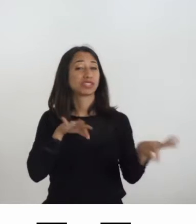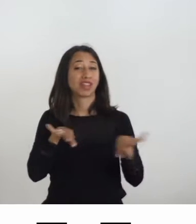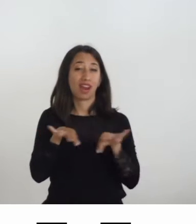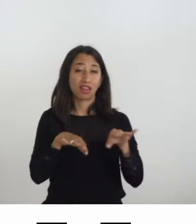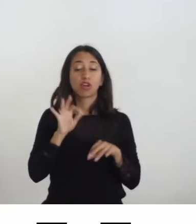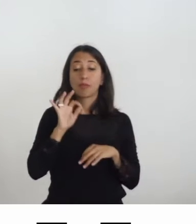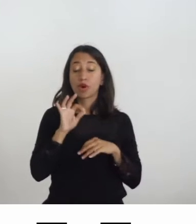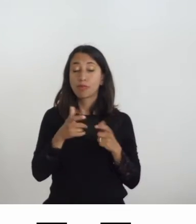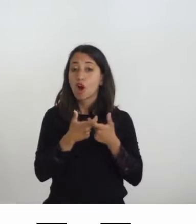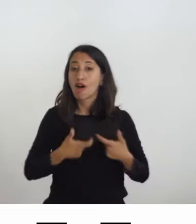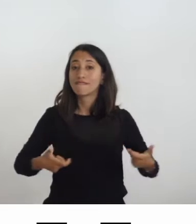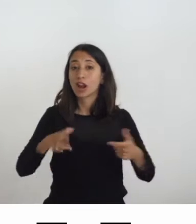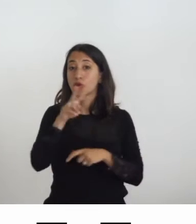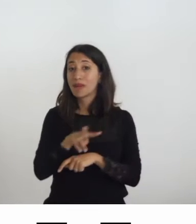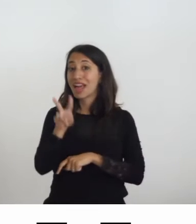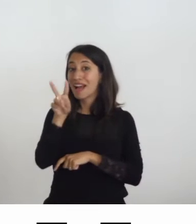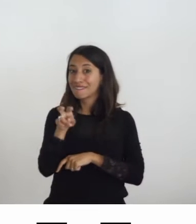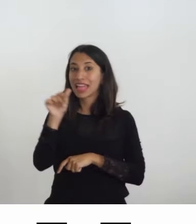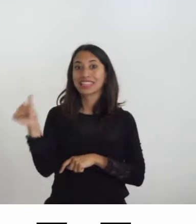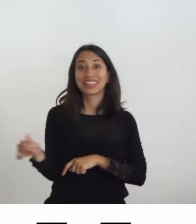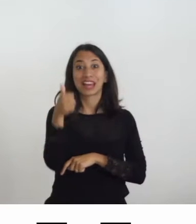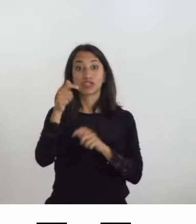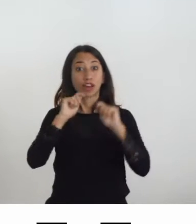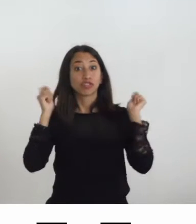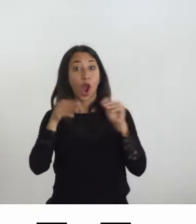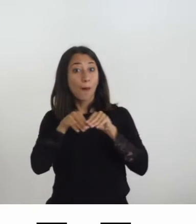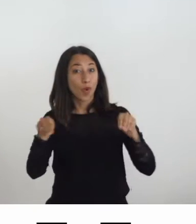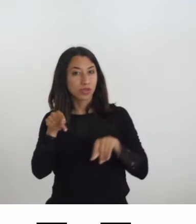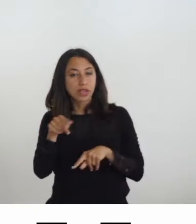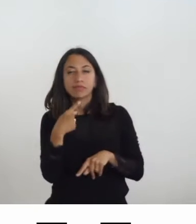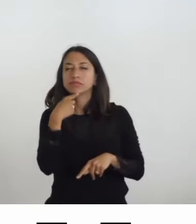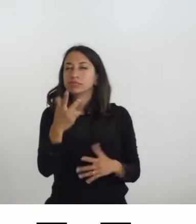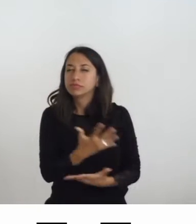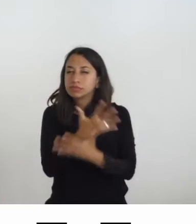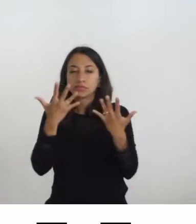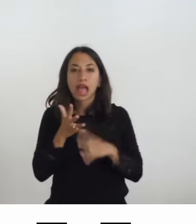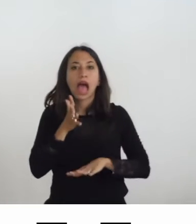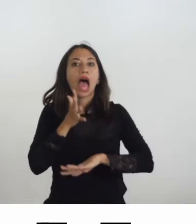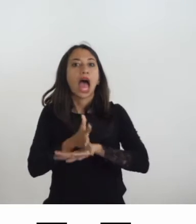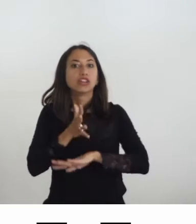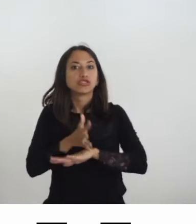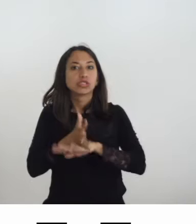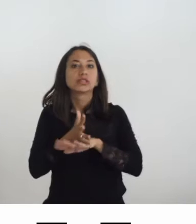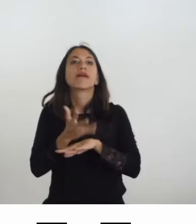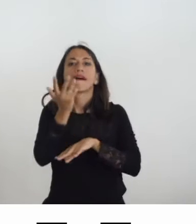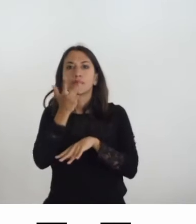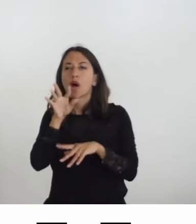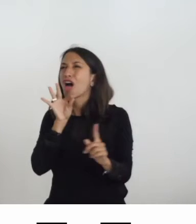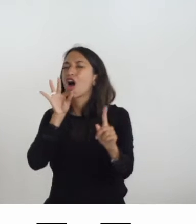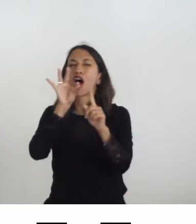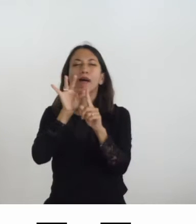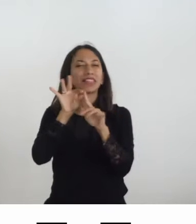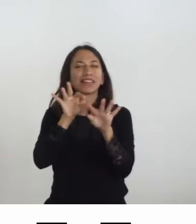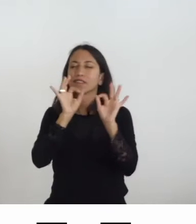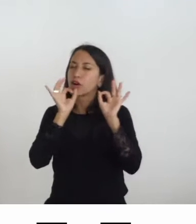2020 dalla direzione generale musei si dice l'accessibilità si pone come obiettivo strategico